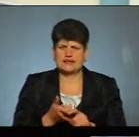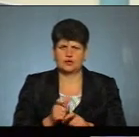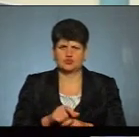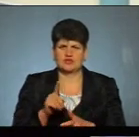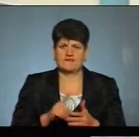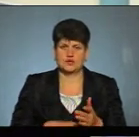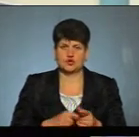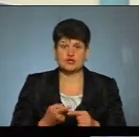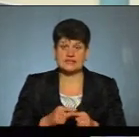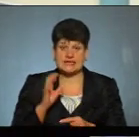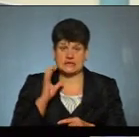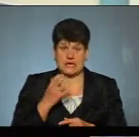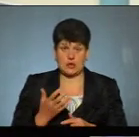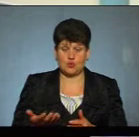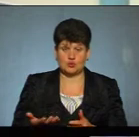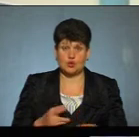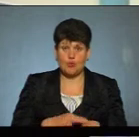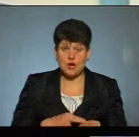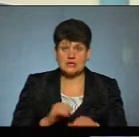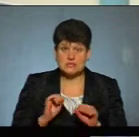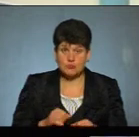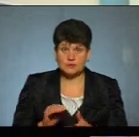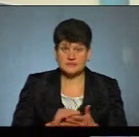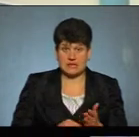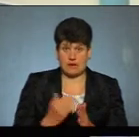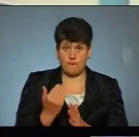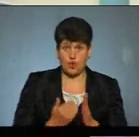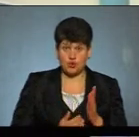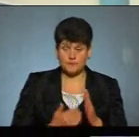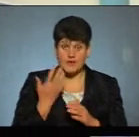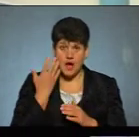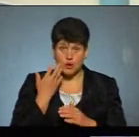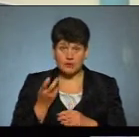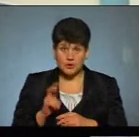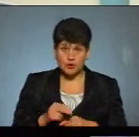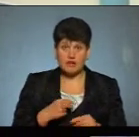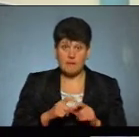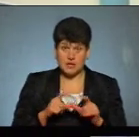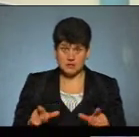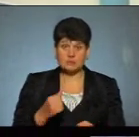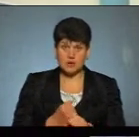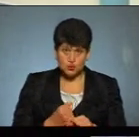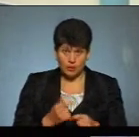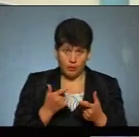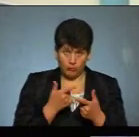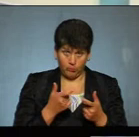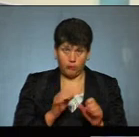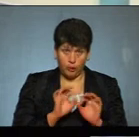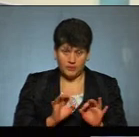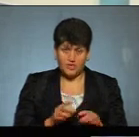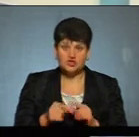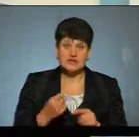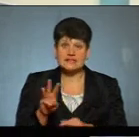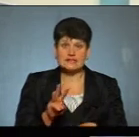що це настільки серйозно, що поліція може складати протокол. Коли приходимо, магазин працює, попереджуємо, через три